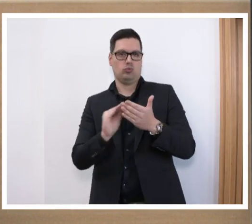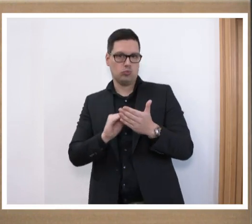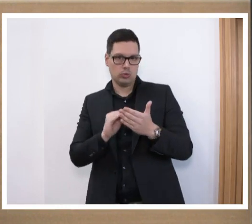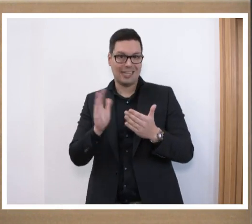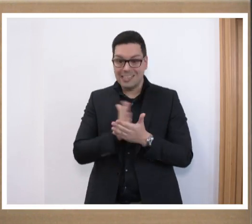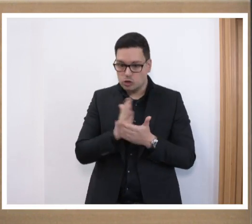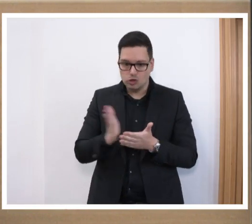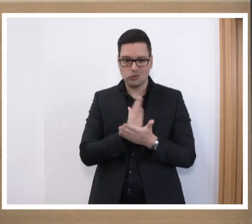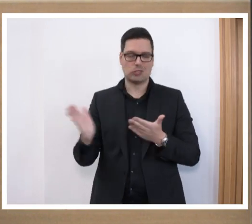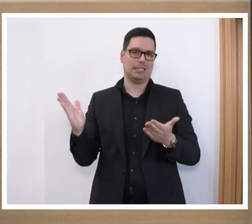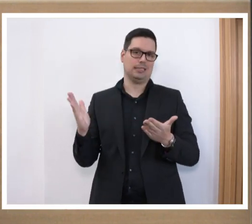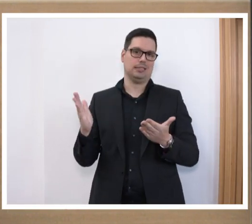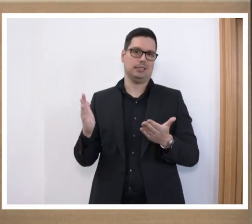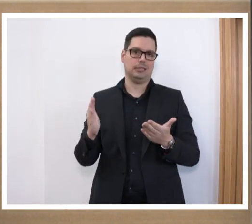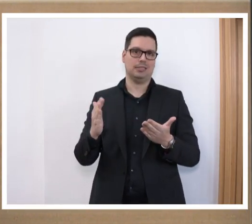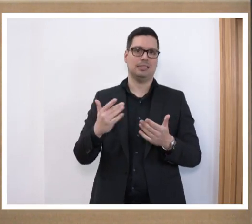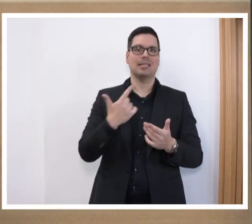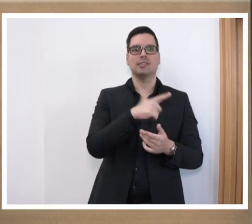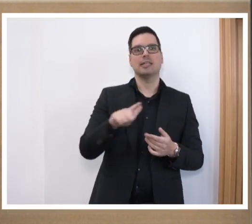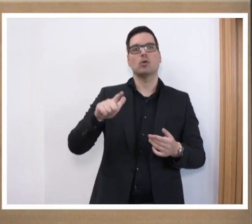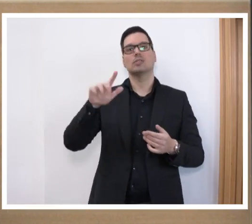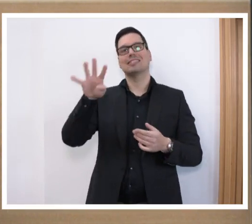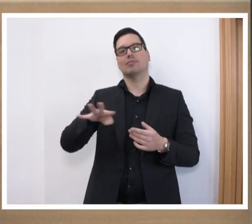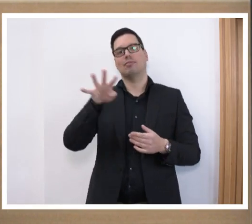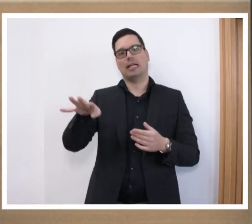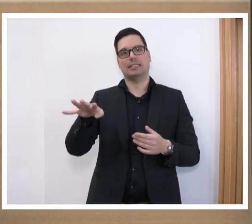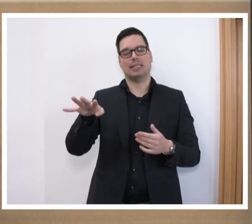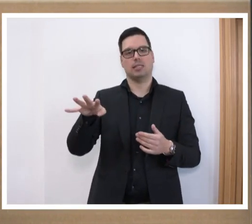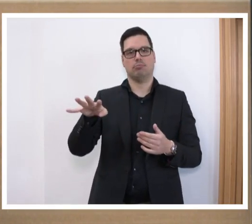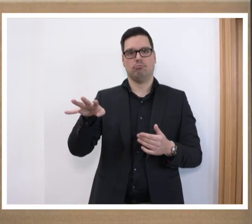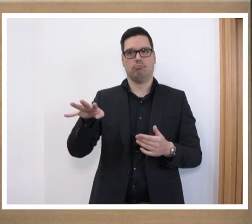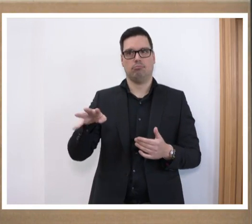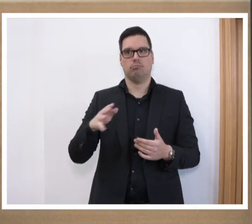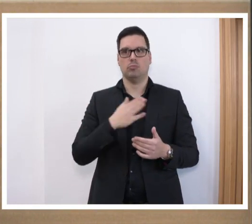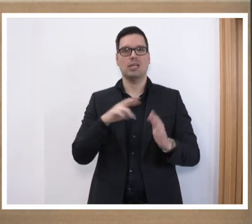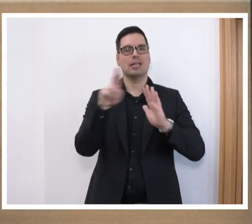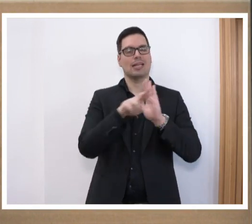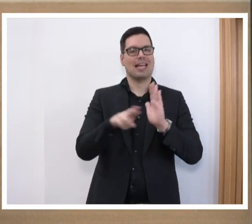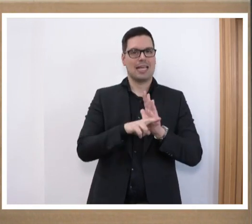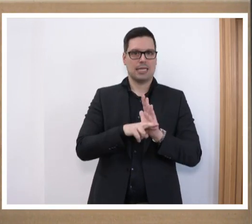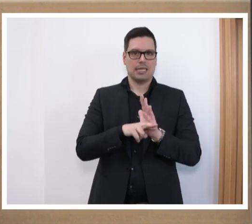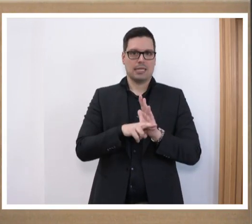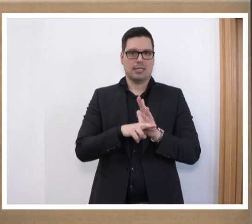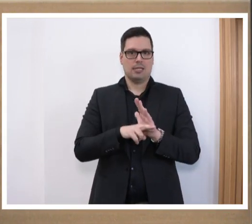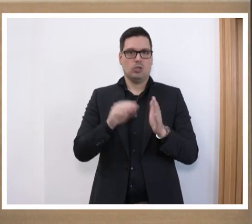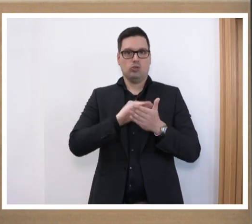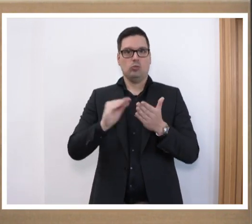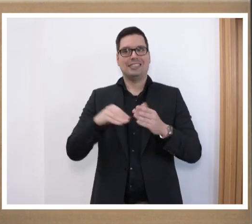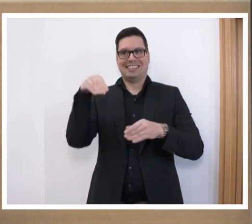entscheidende Rolle gespielt. Seit dem Jahr 2014 werden unsere Regelschulen inklusiv